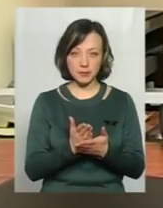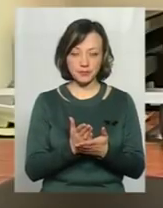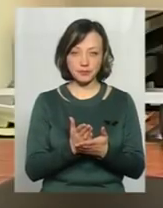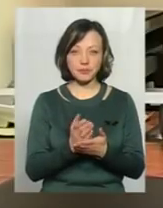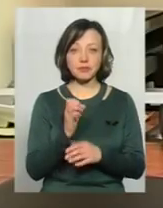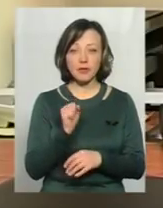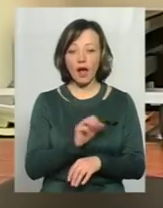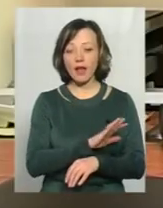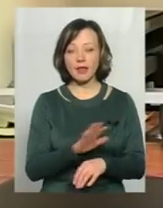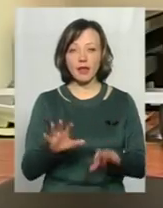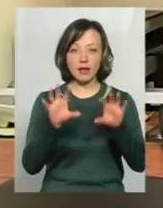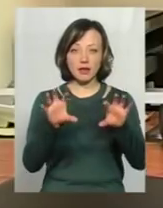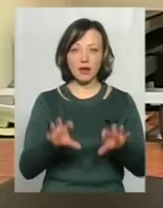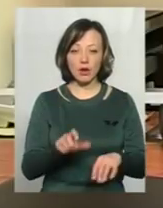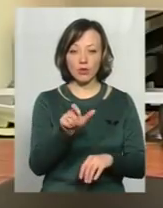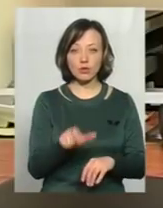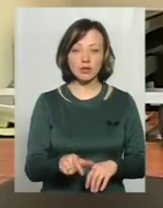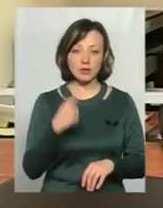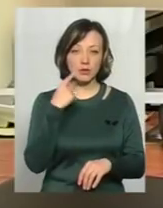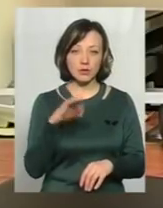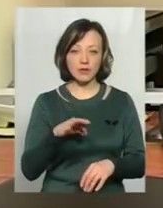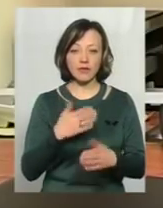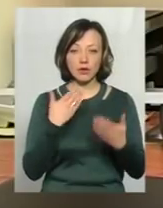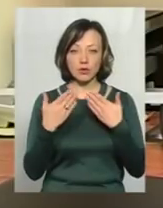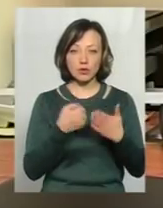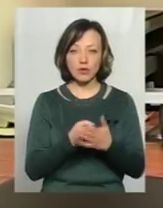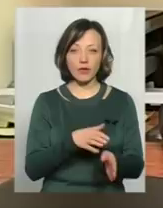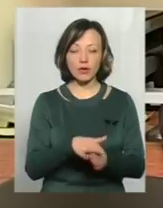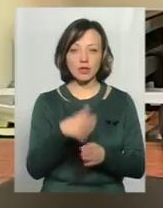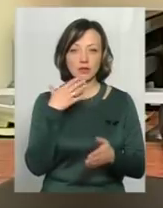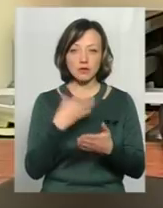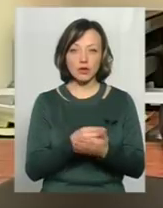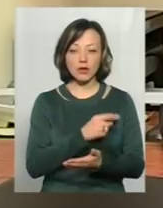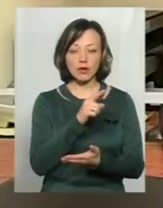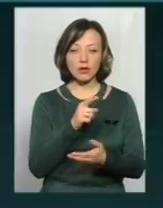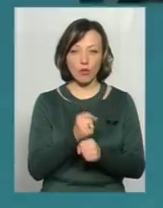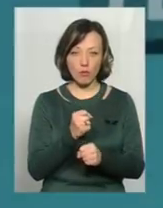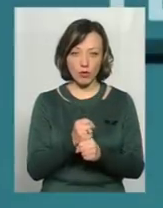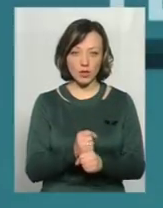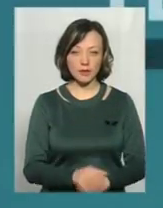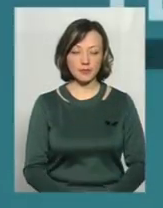нелегально завжди людина добросовісно відноситься до виконання своєї роботи.